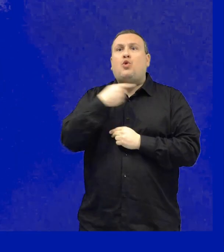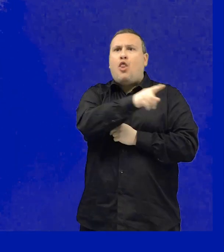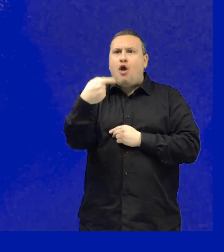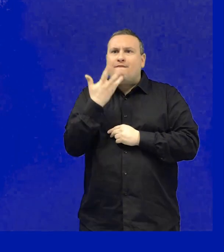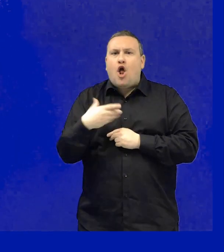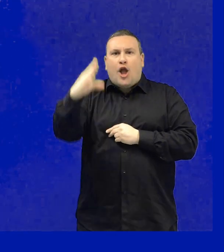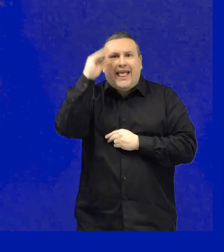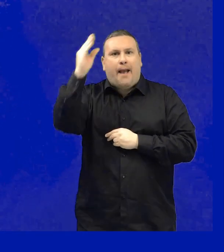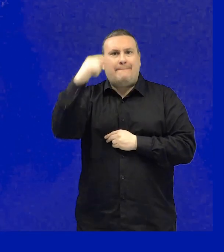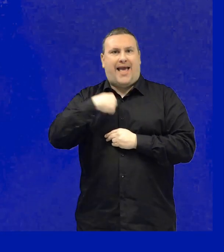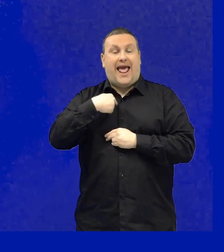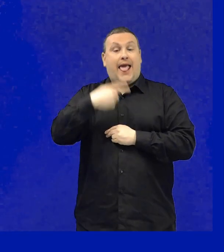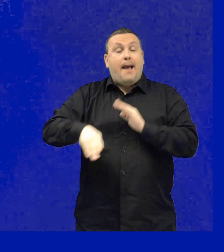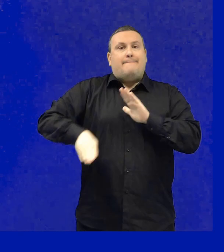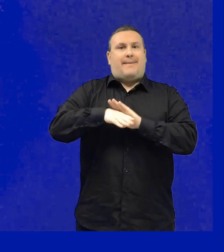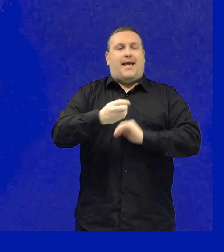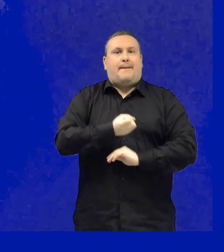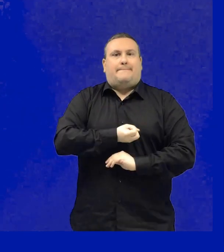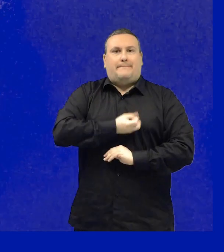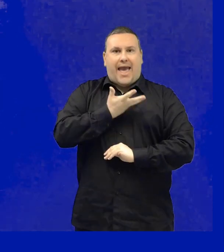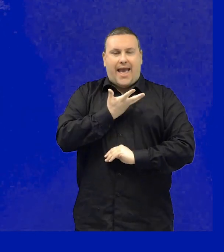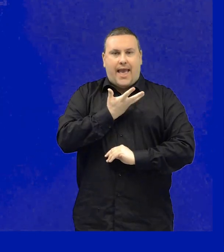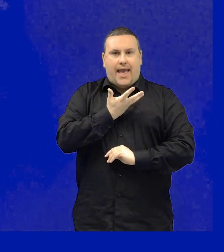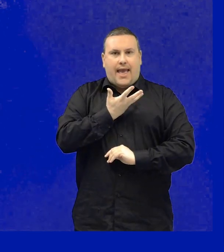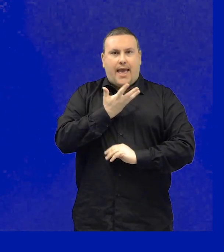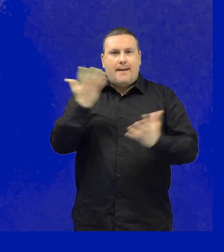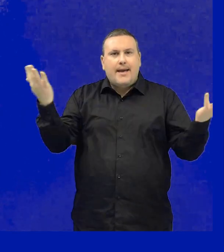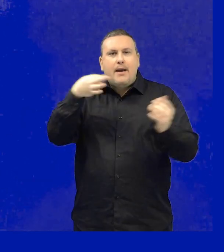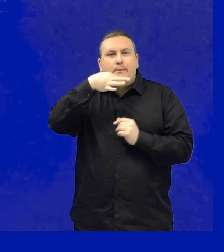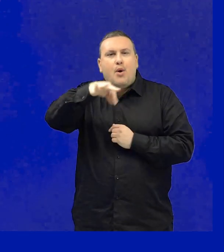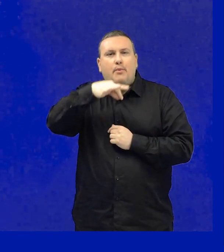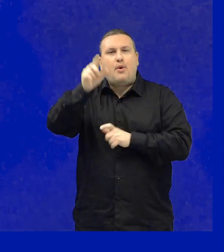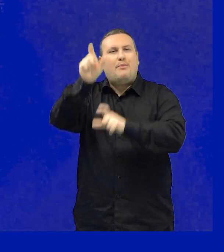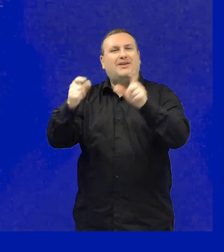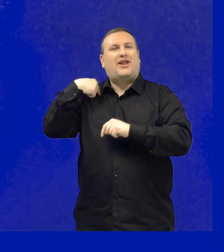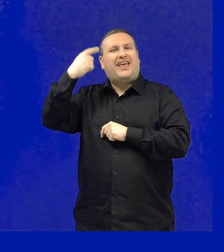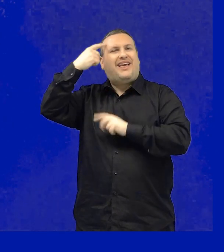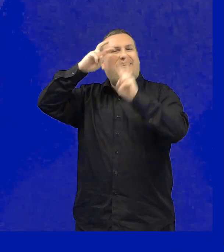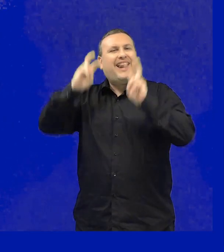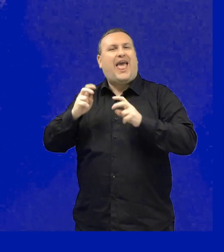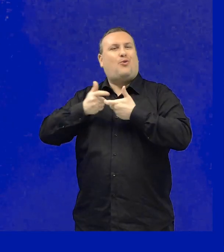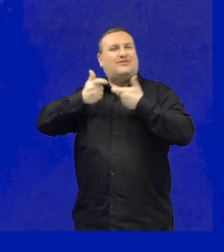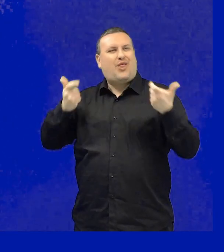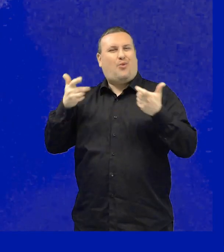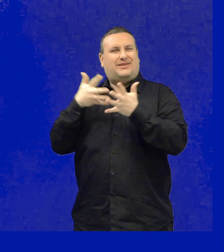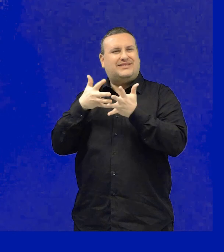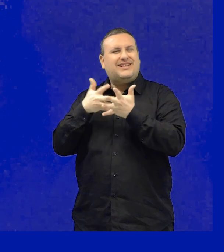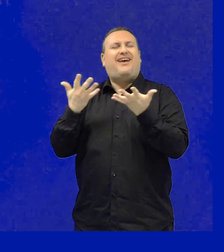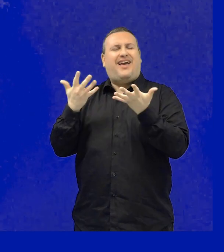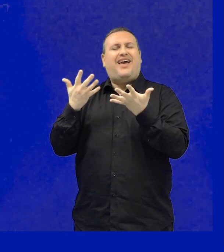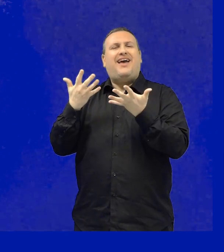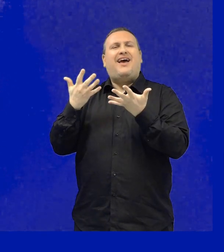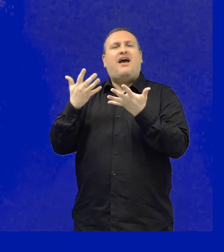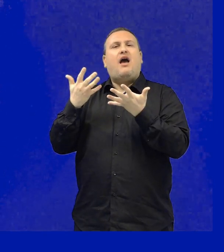di imparare da loro. Ma troppo spesso le persone con disturbi del